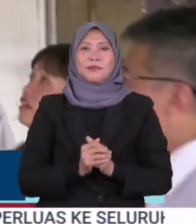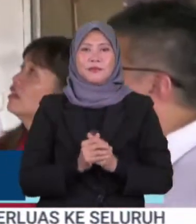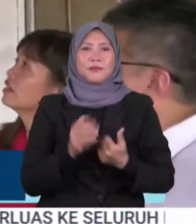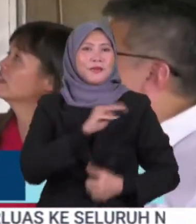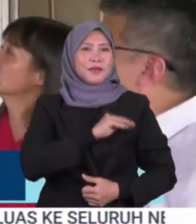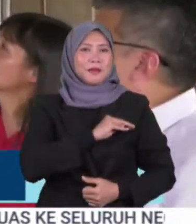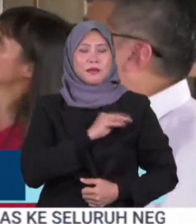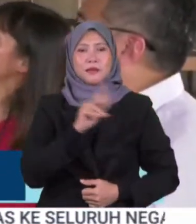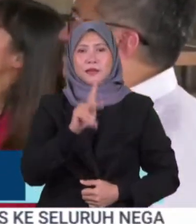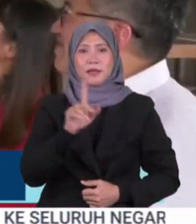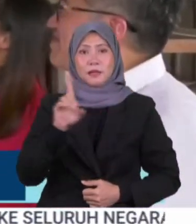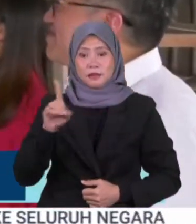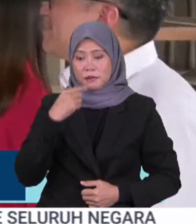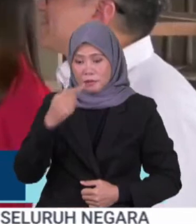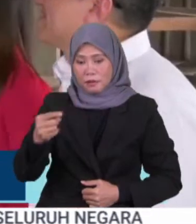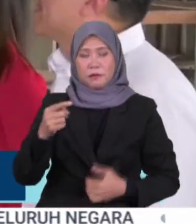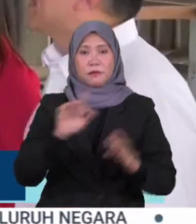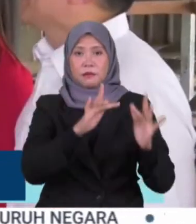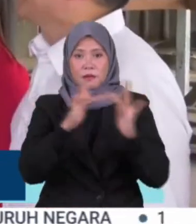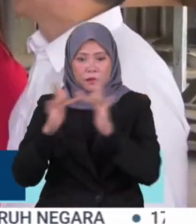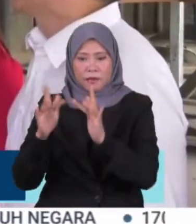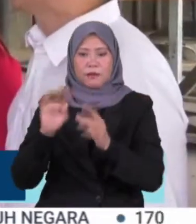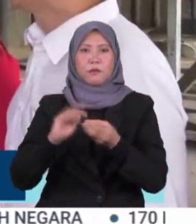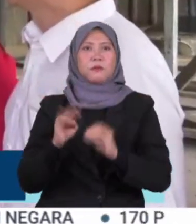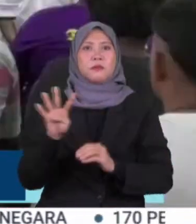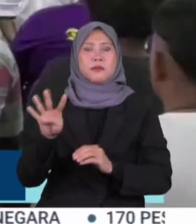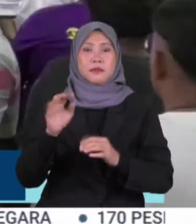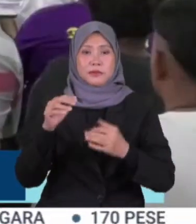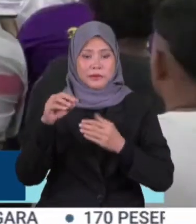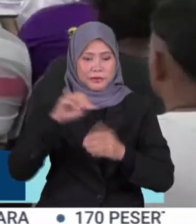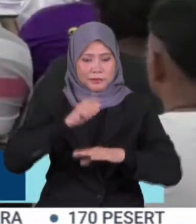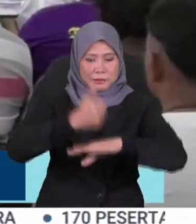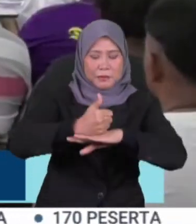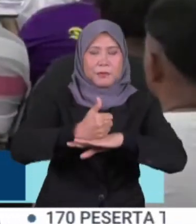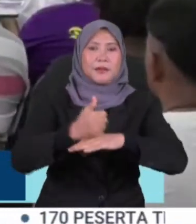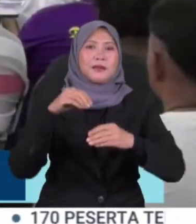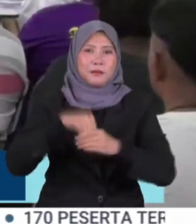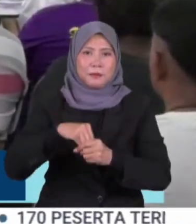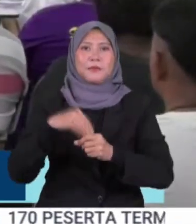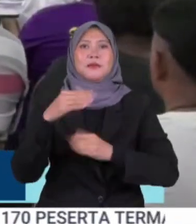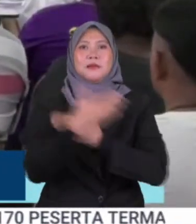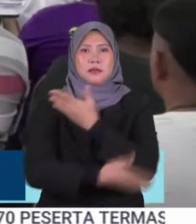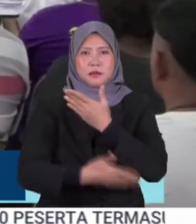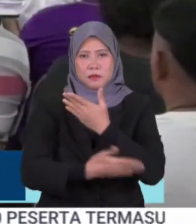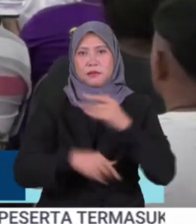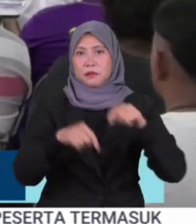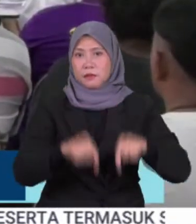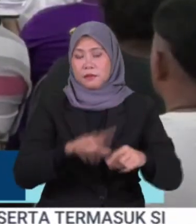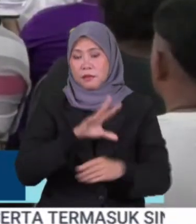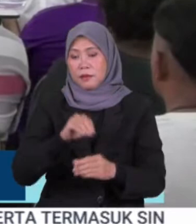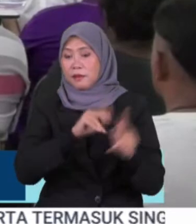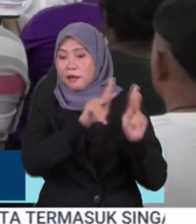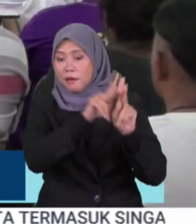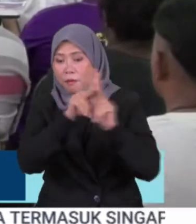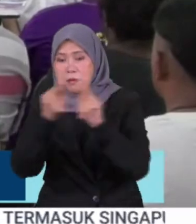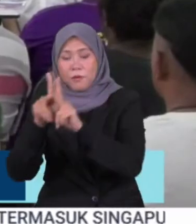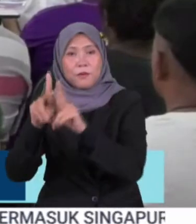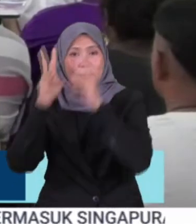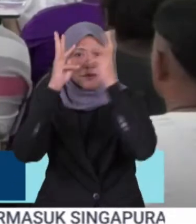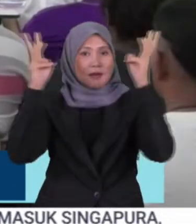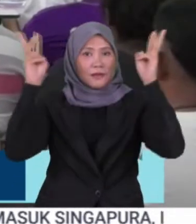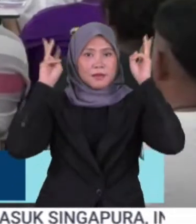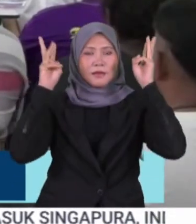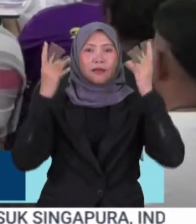timbalan Menteri KKD ia merupakan peranti keempat dipasang di negara ini Dan ketiga melibatkan perkampungan orang asli